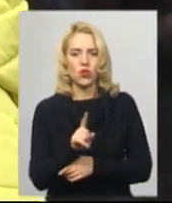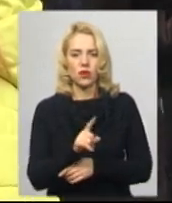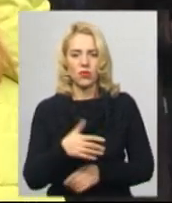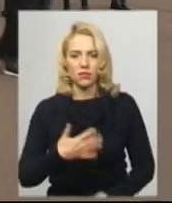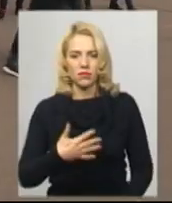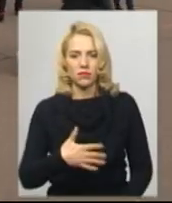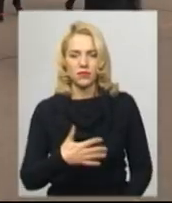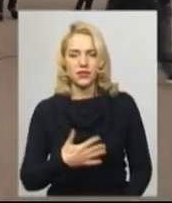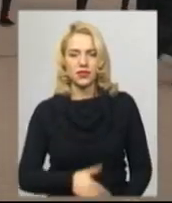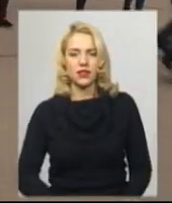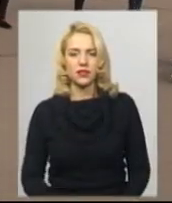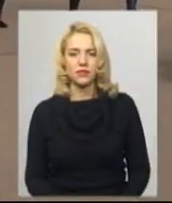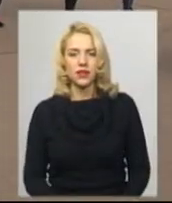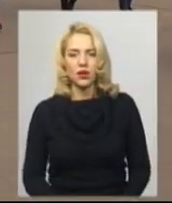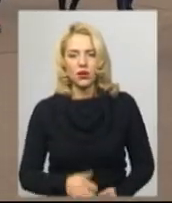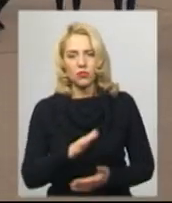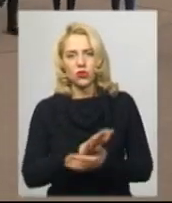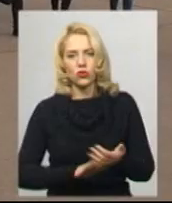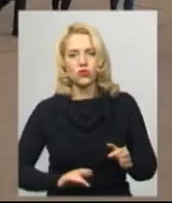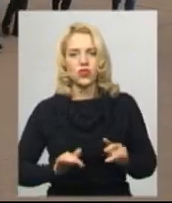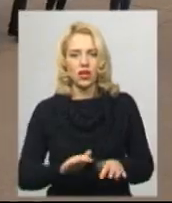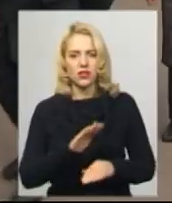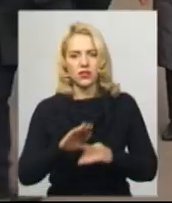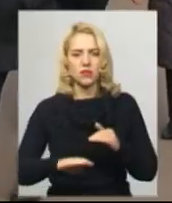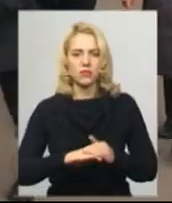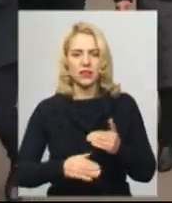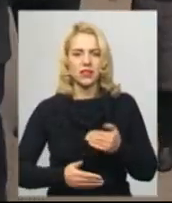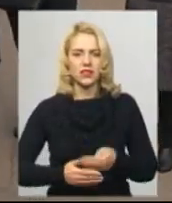50. Продовжили акцію під стінами обласної прокуратури.